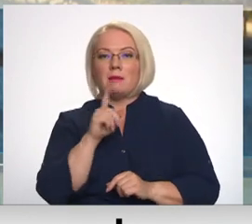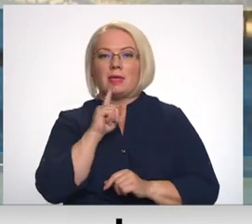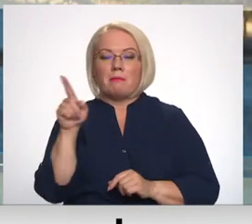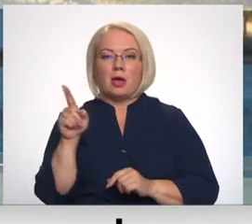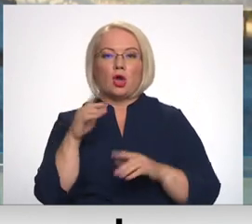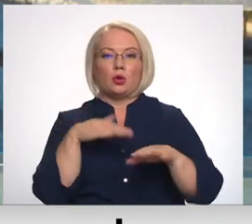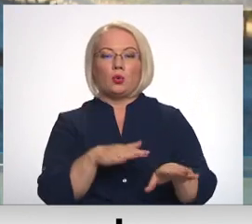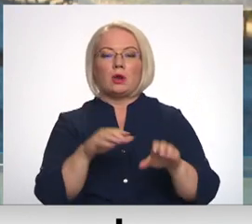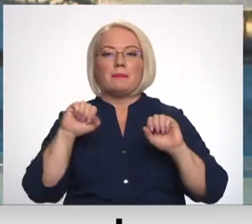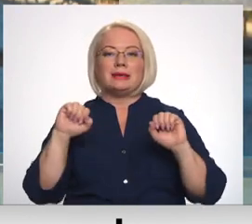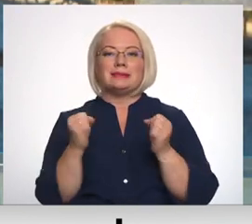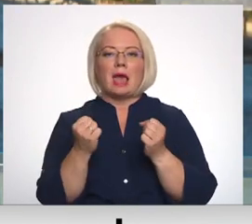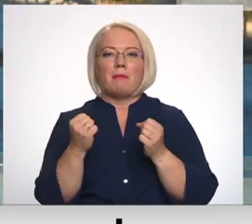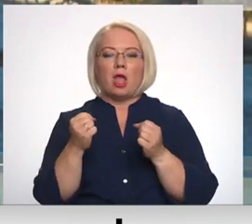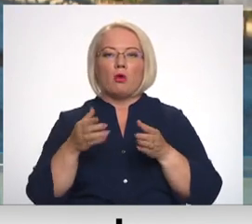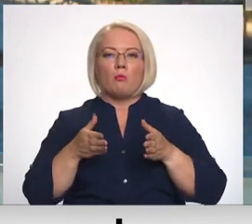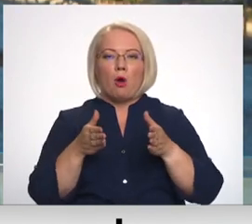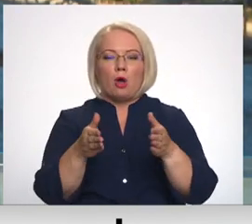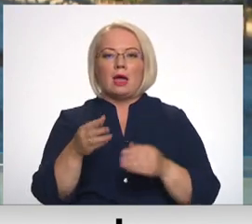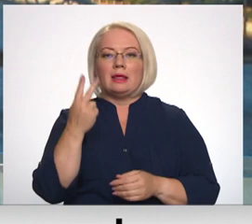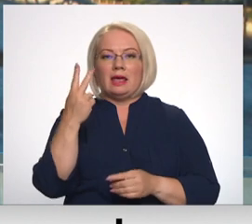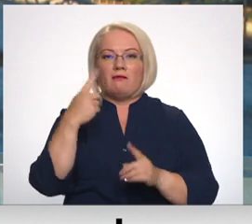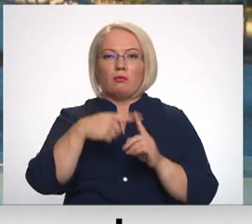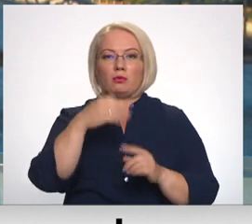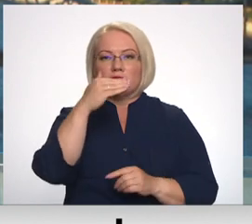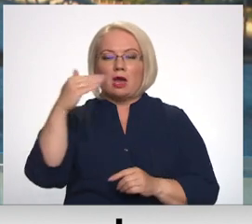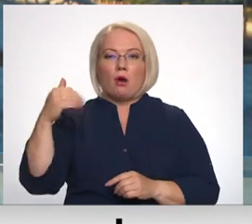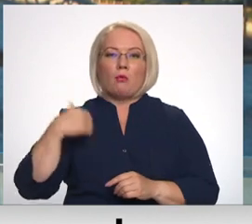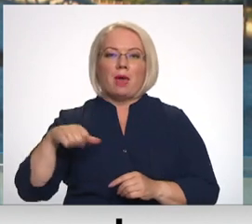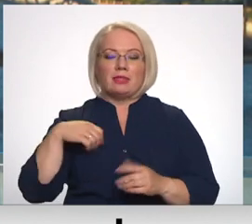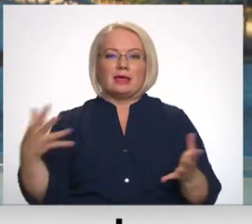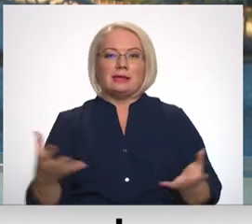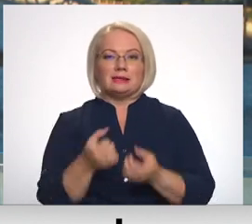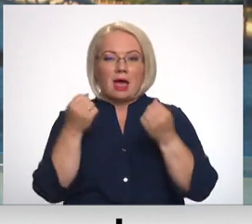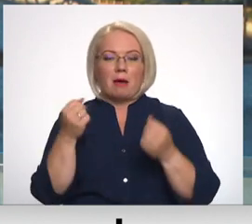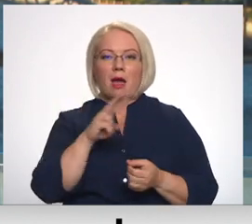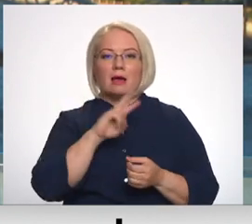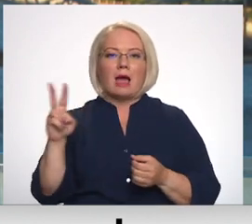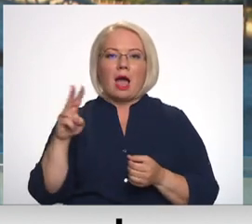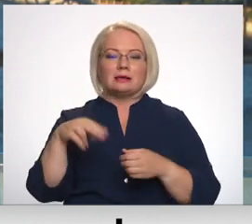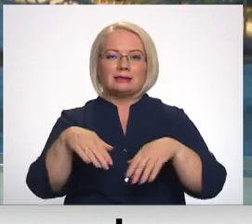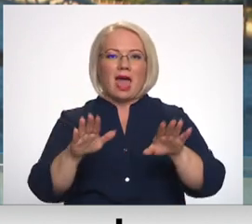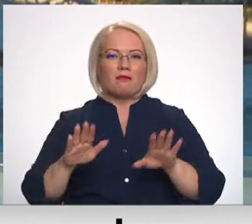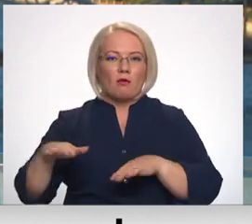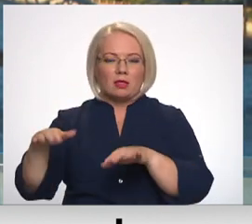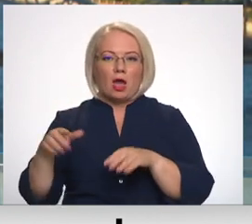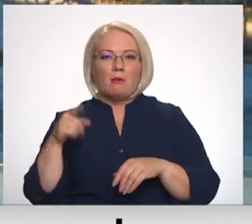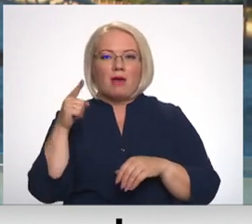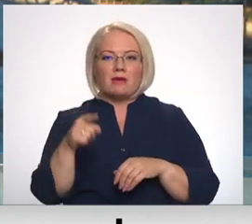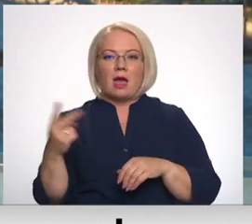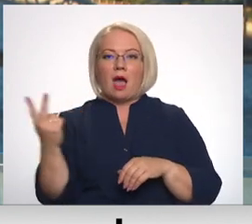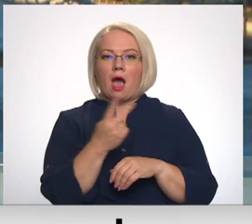jūrā pie Ziemeļu mola, divu puss auga meiteņu dzīvība izdevās izglābt kādam sērfotājam, pie kura dēļ